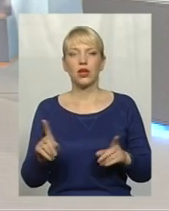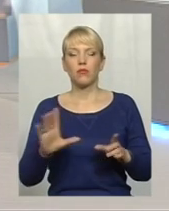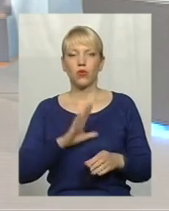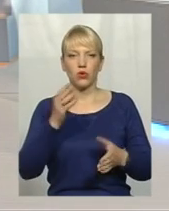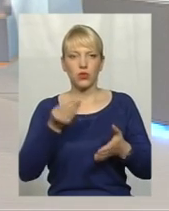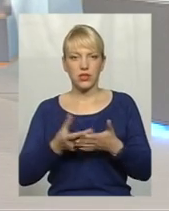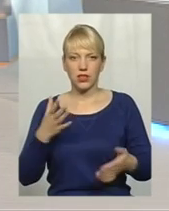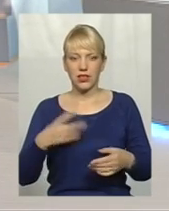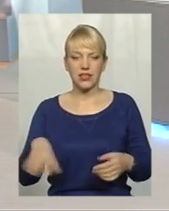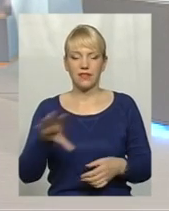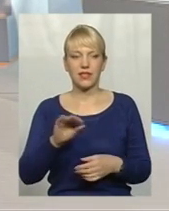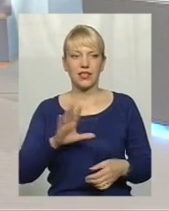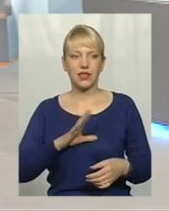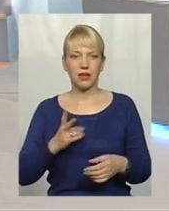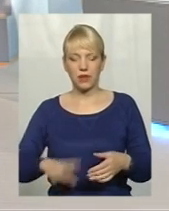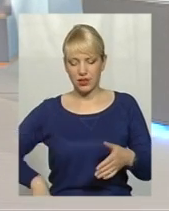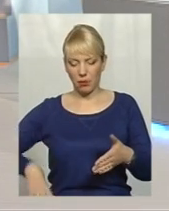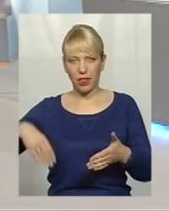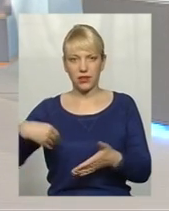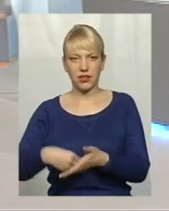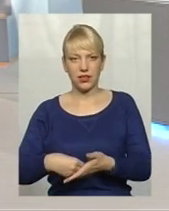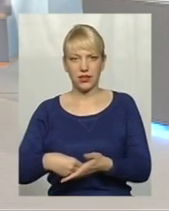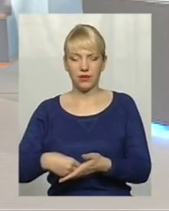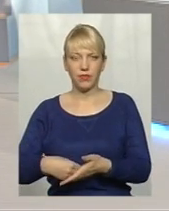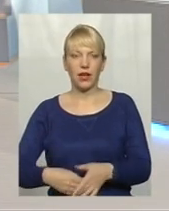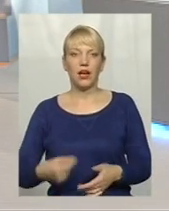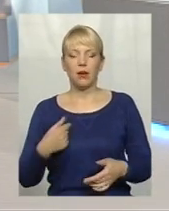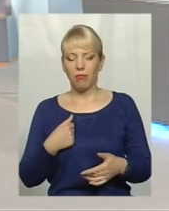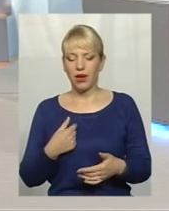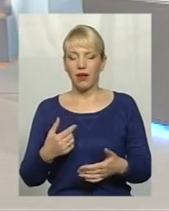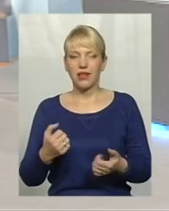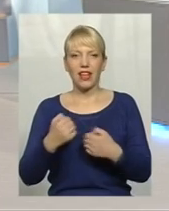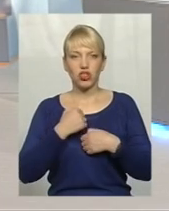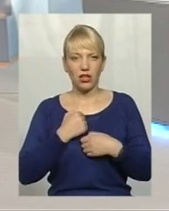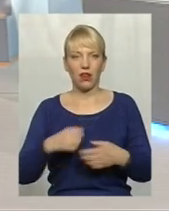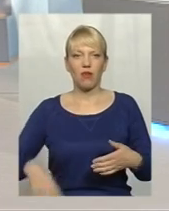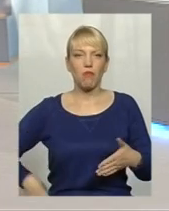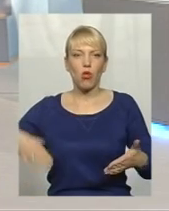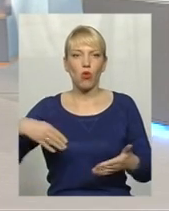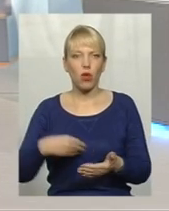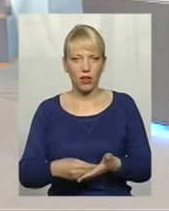цінне, за це треба заплатити ціну. На жаль, ми зараз платимо таку дуже велику ціну,